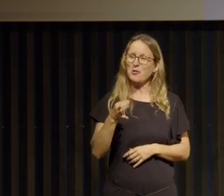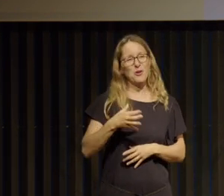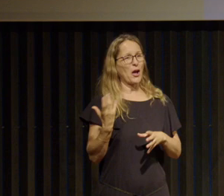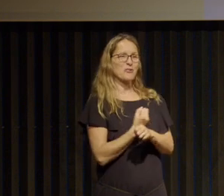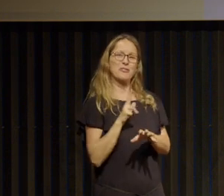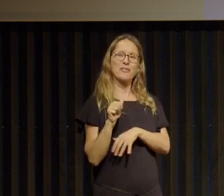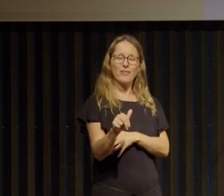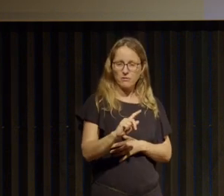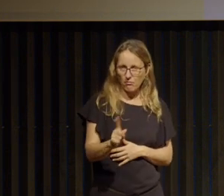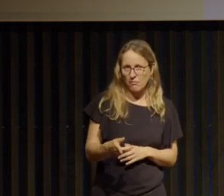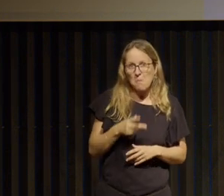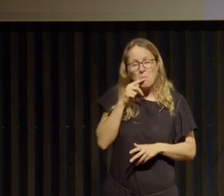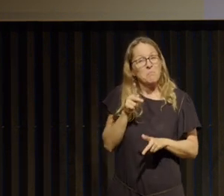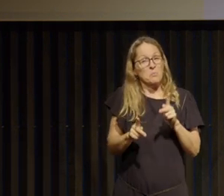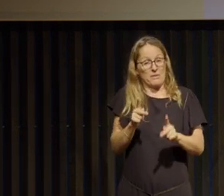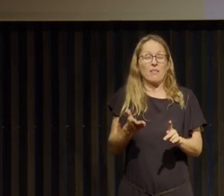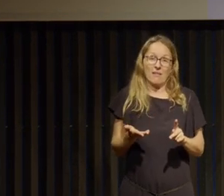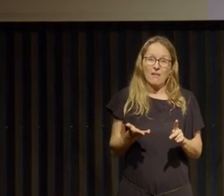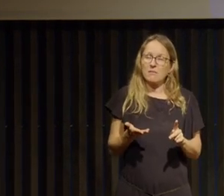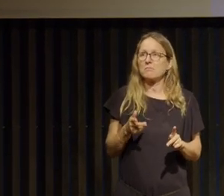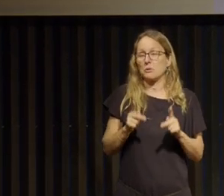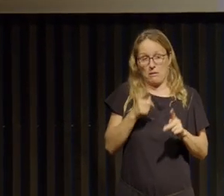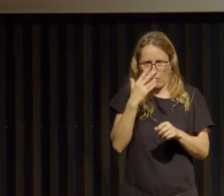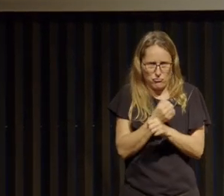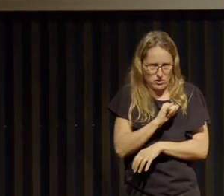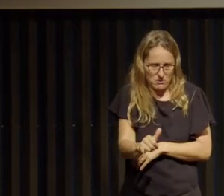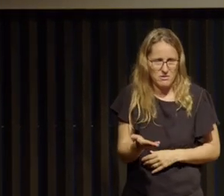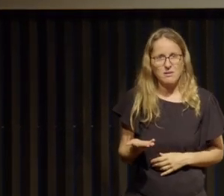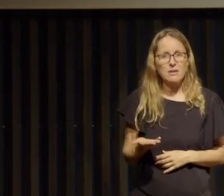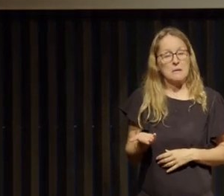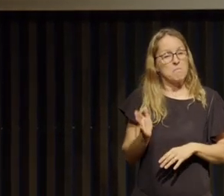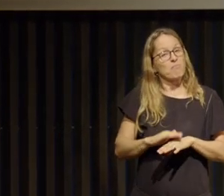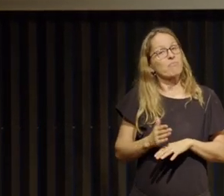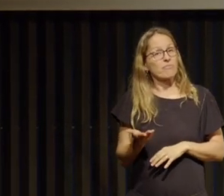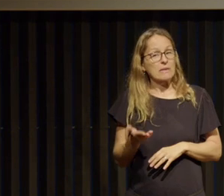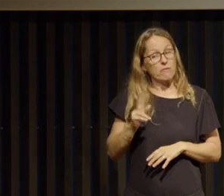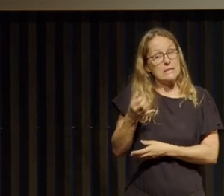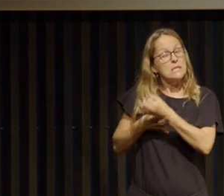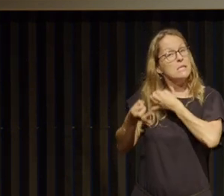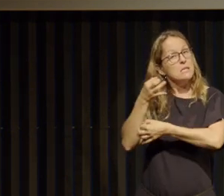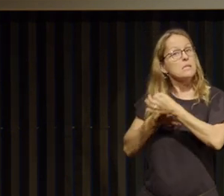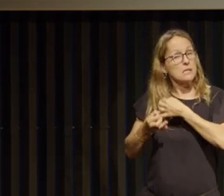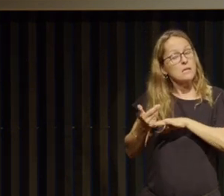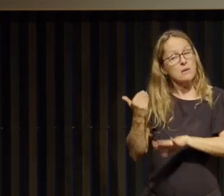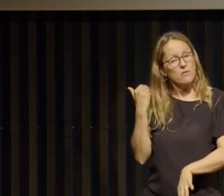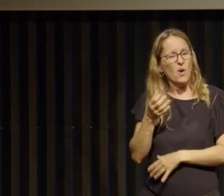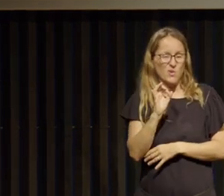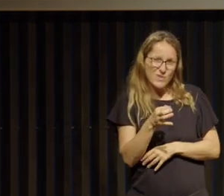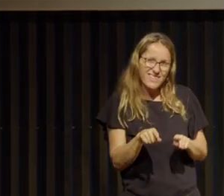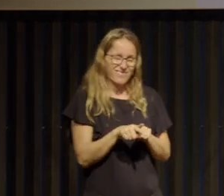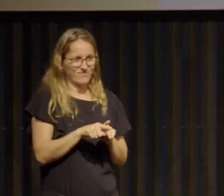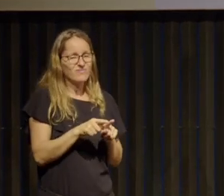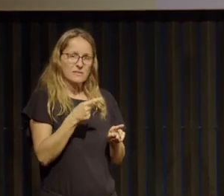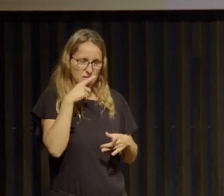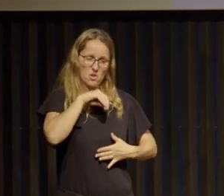on se dit si ça se trouve c'était plutôt si ça se trouve je vais pas guérir et puis moi c'était aussi quelque chose qu m'avait dit tu vas garder des séquelles